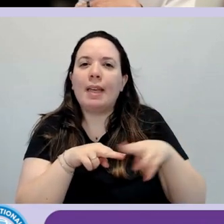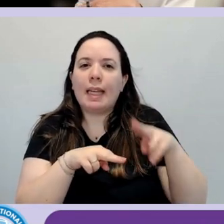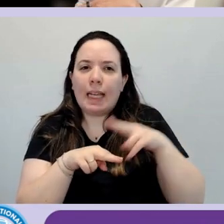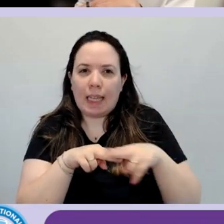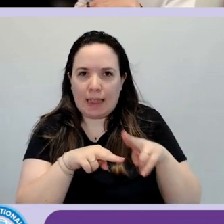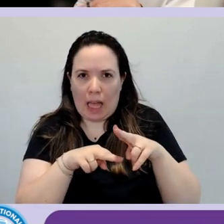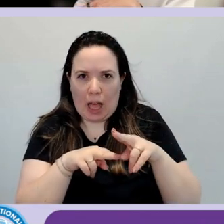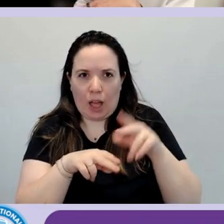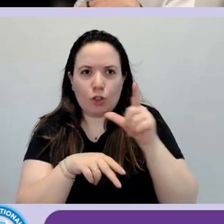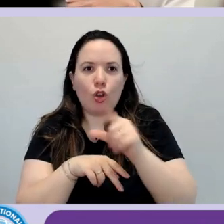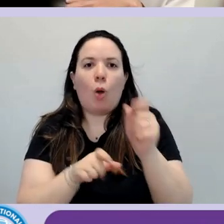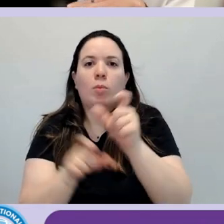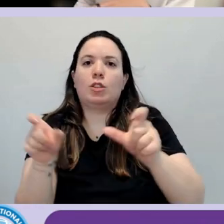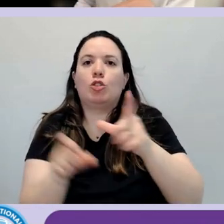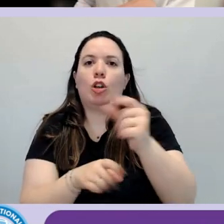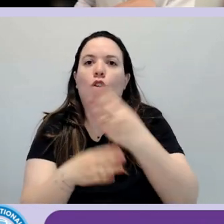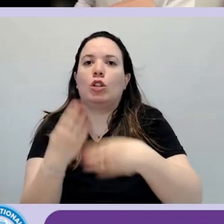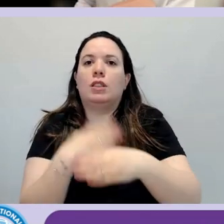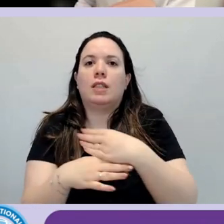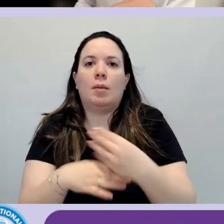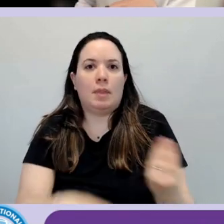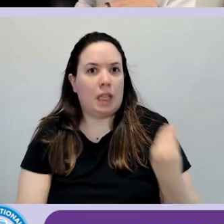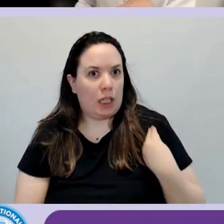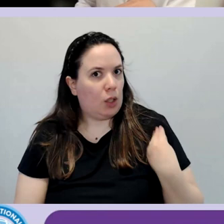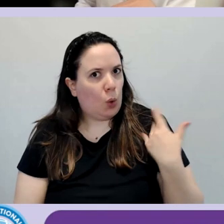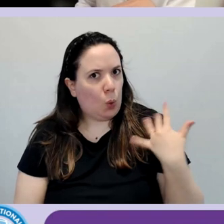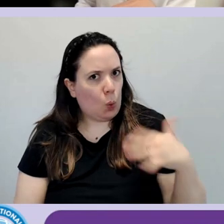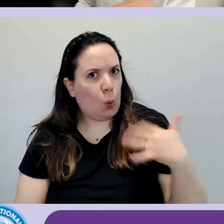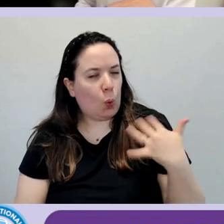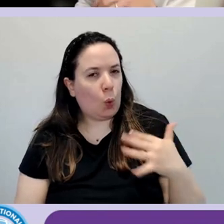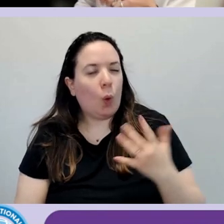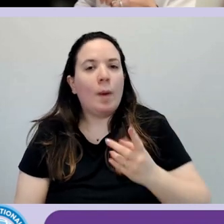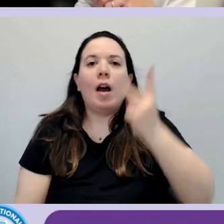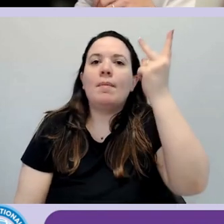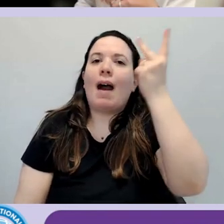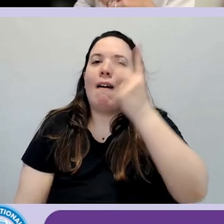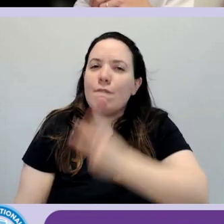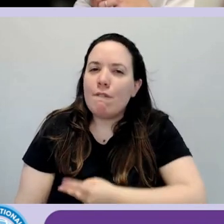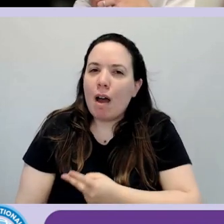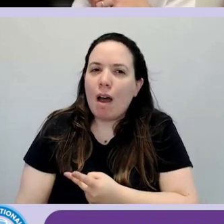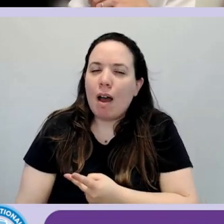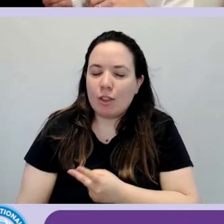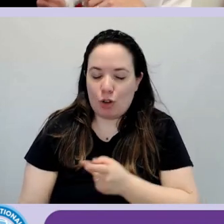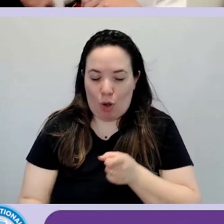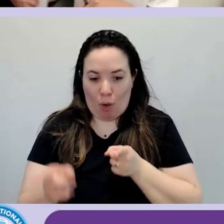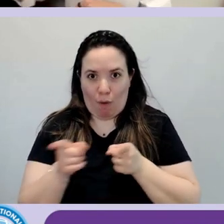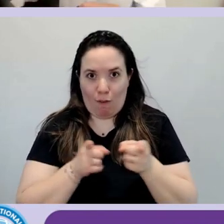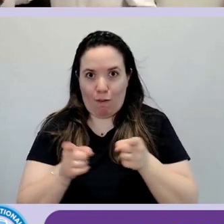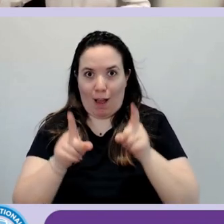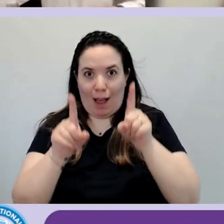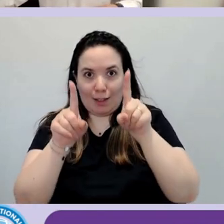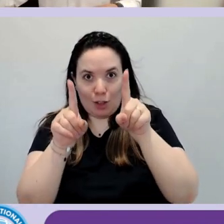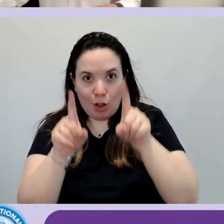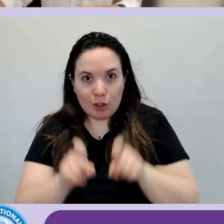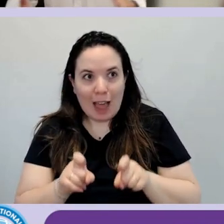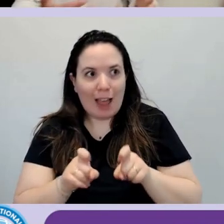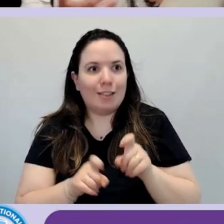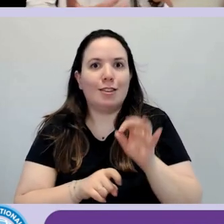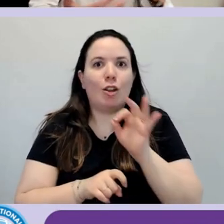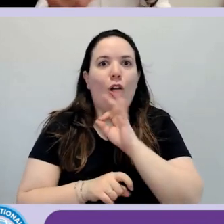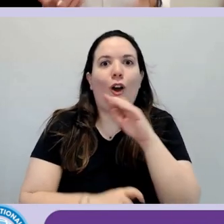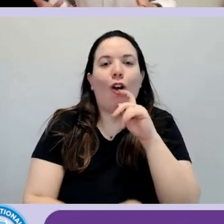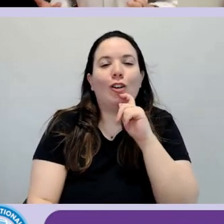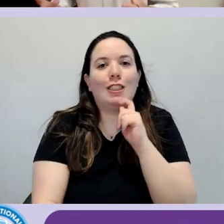disabilità, a me mai nessuno è venuto a chiedere, quando facciamo interviste con utenti,